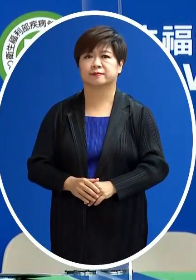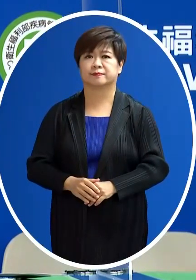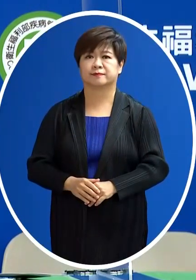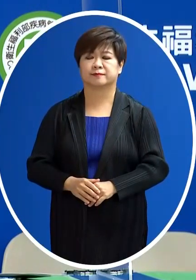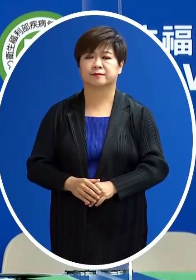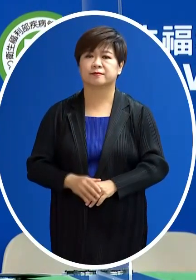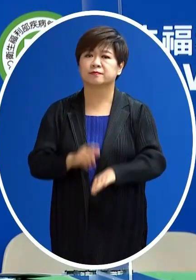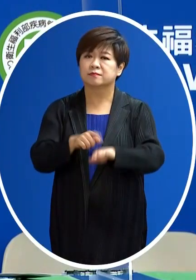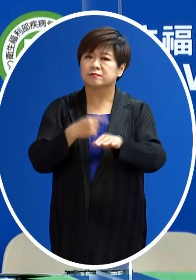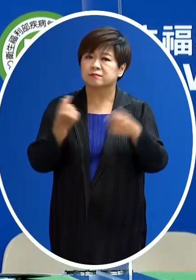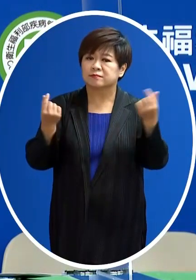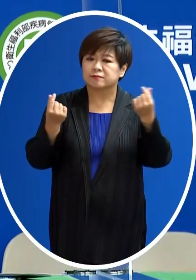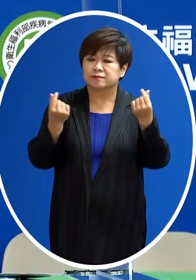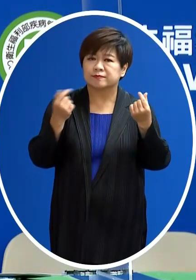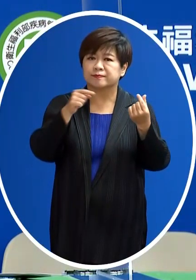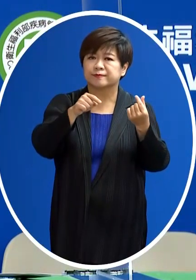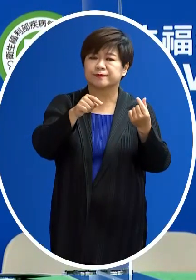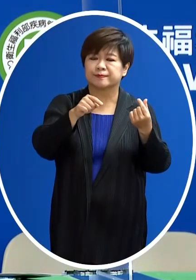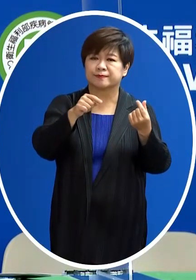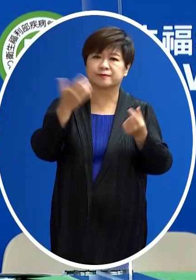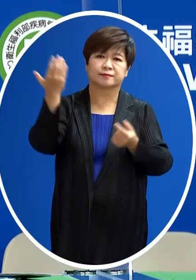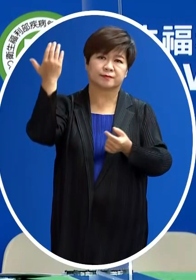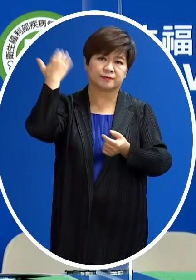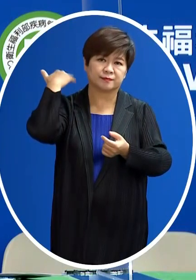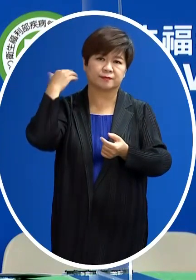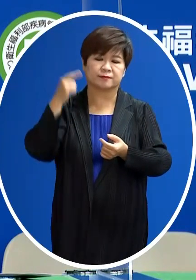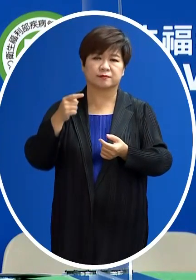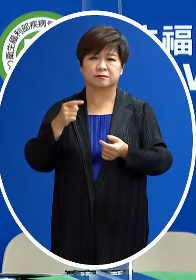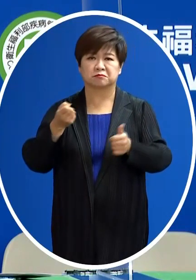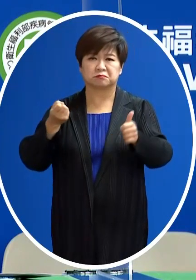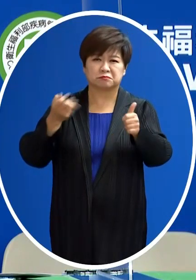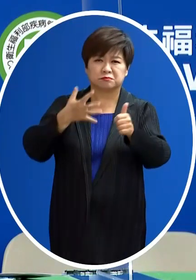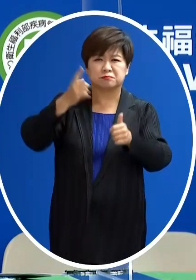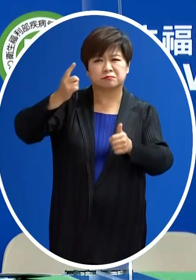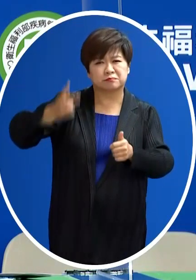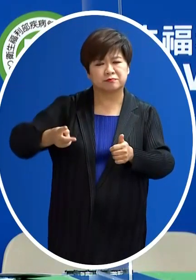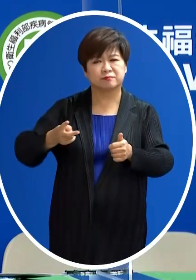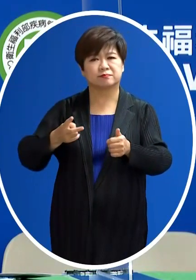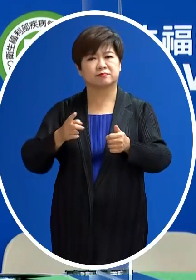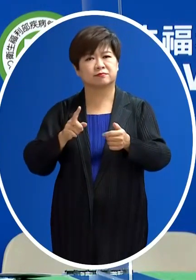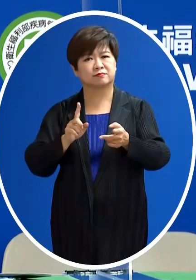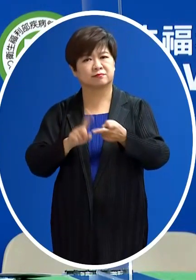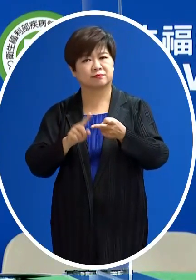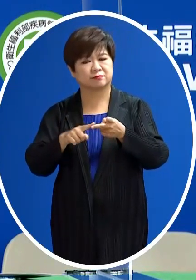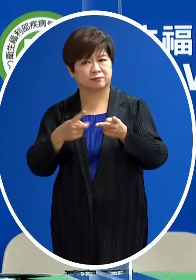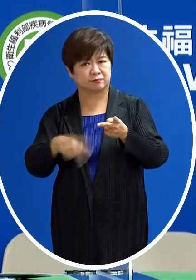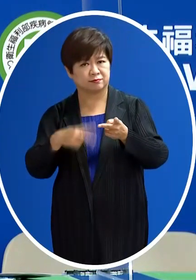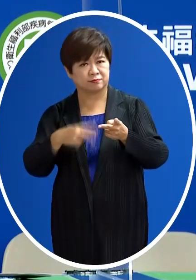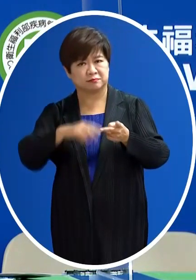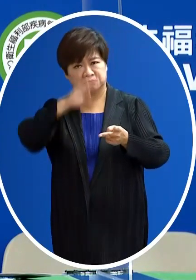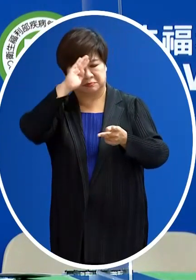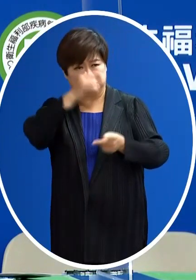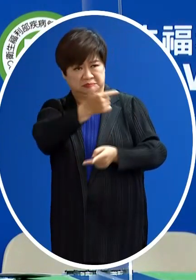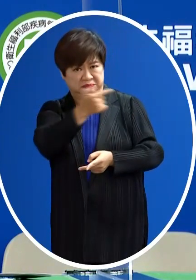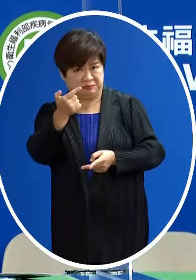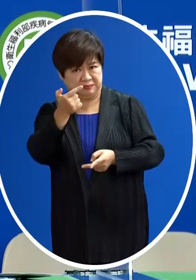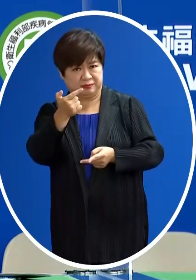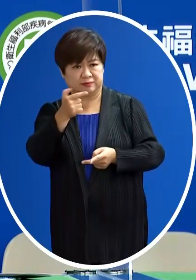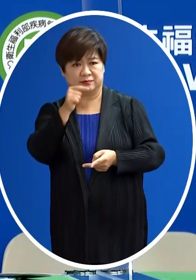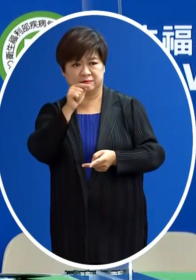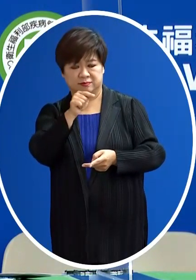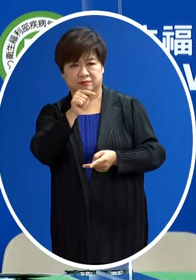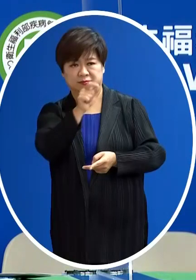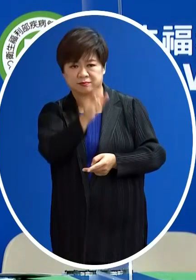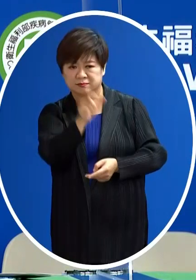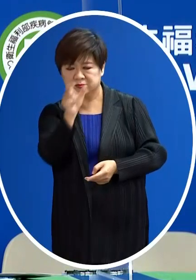我們從一些過去一直都從重複感染 或是這個有重症的個案